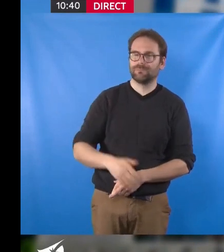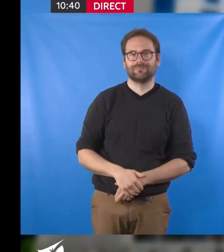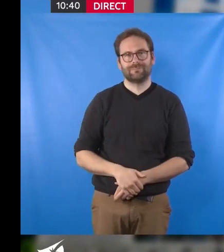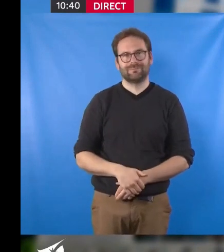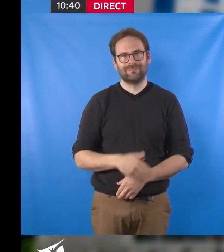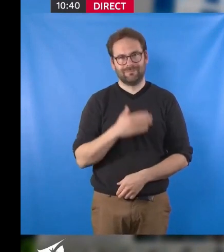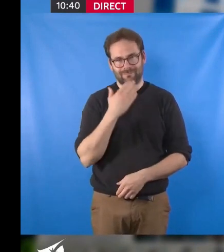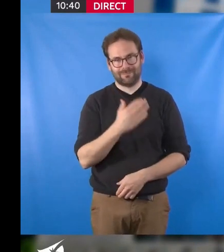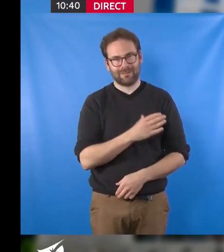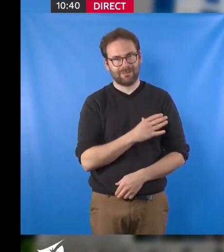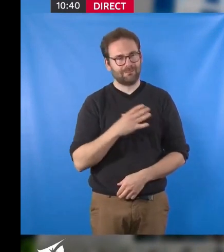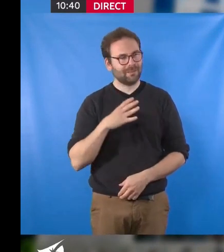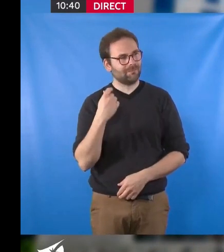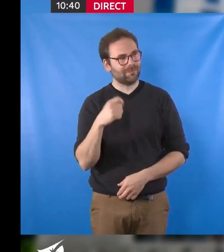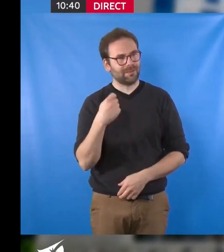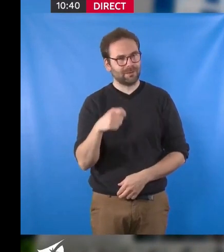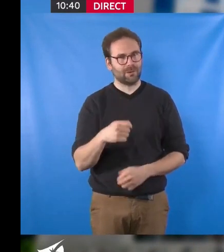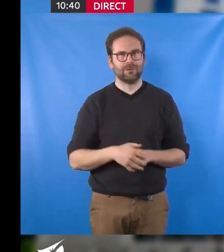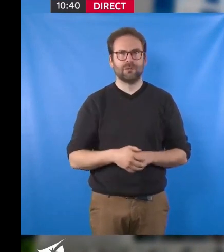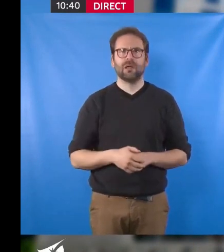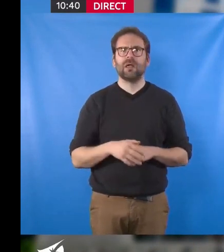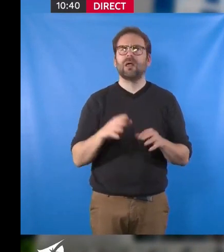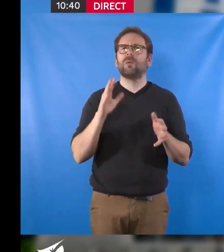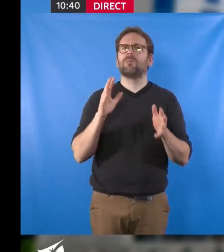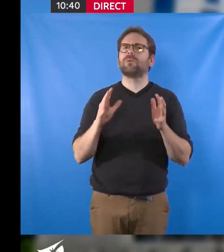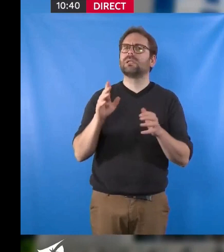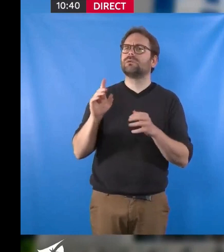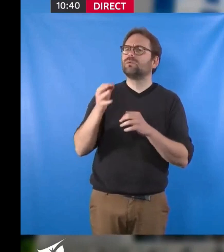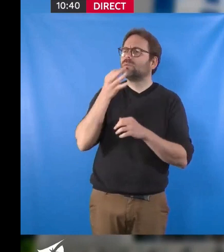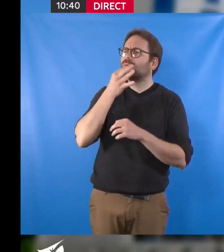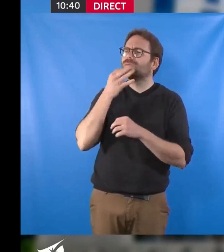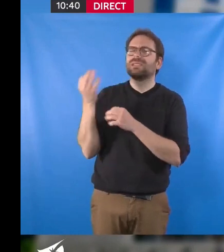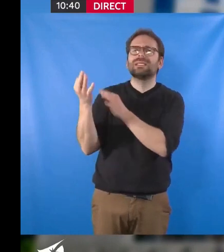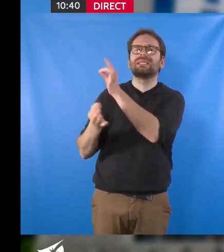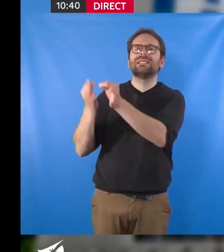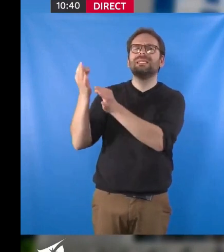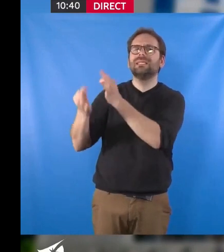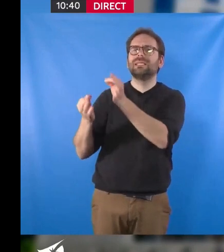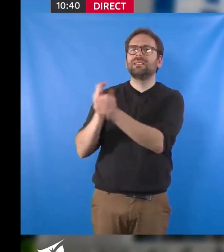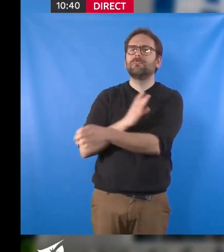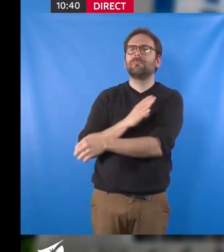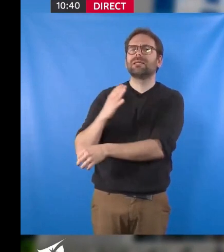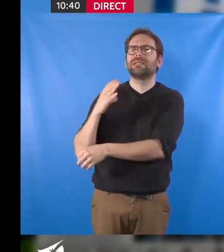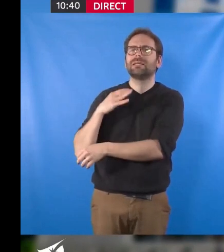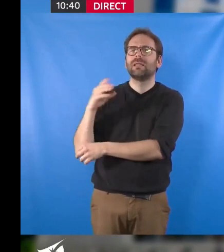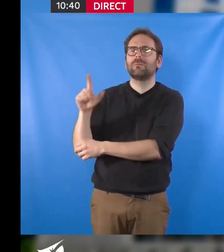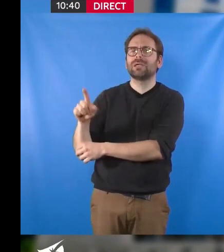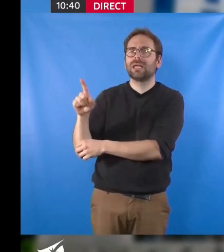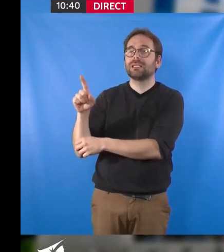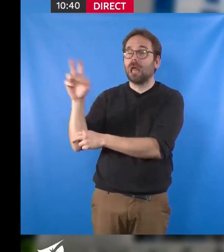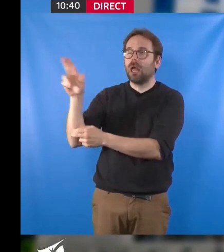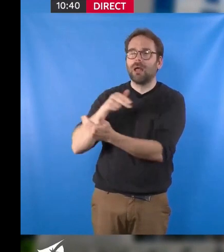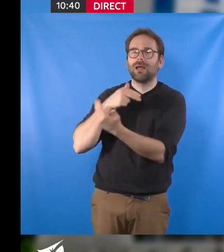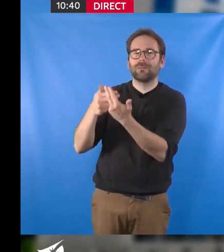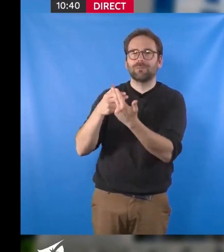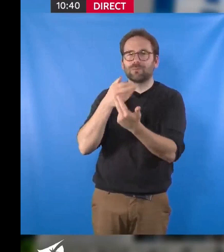Merci Madame la Présidente. Peut-être tout de suite pour rebondir sur les propos de Madame Garnier à l'instant,